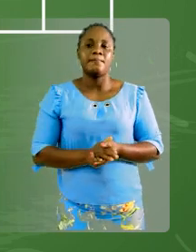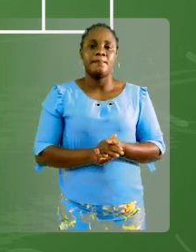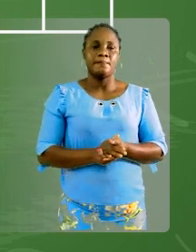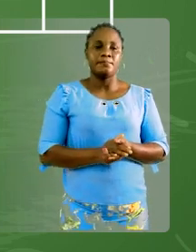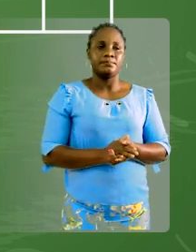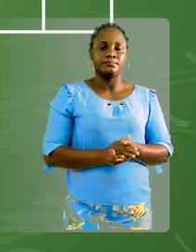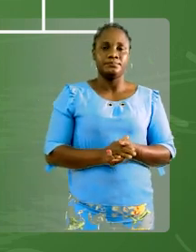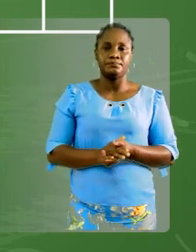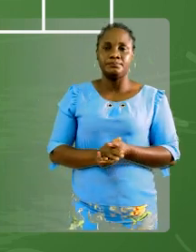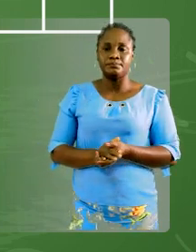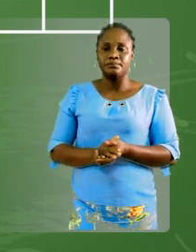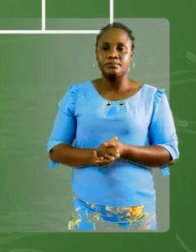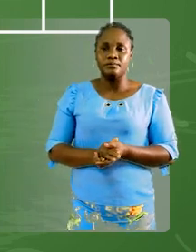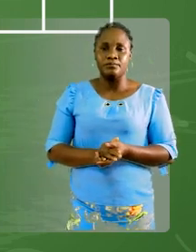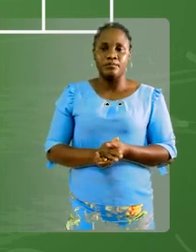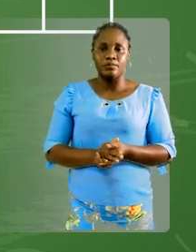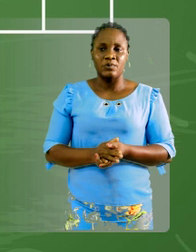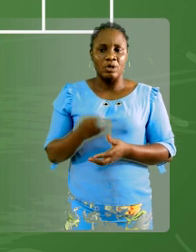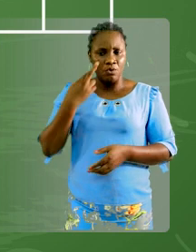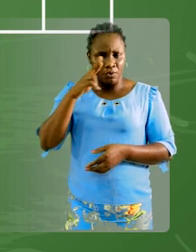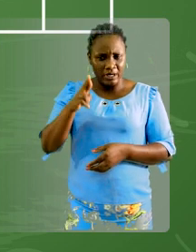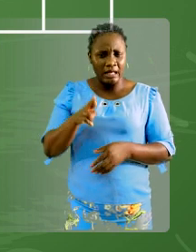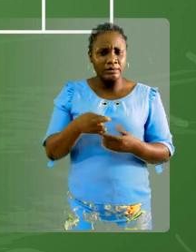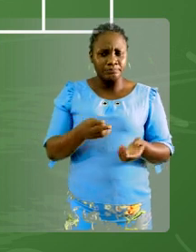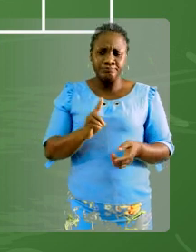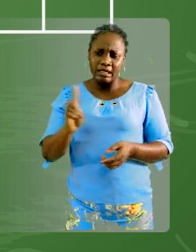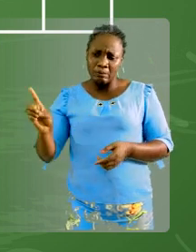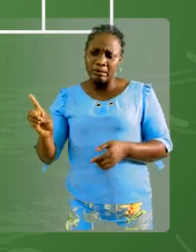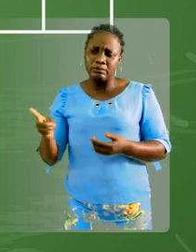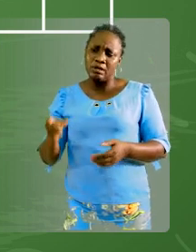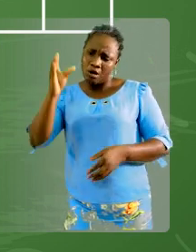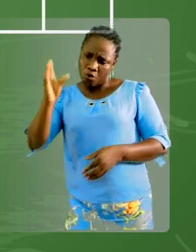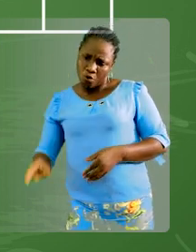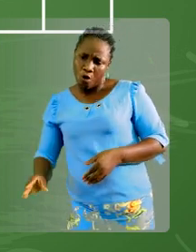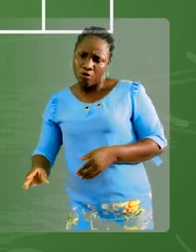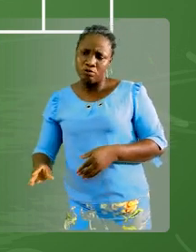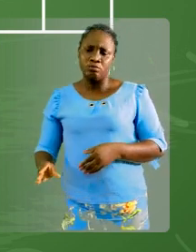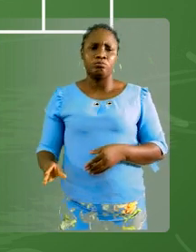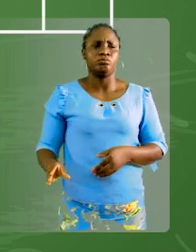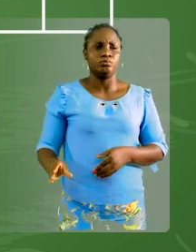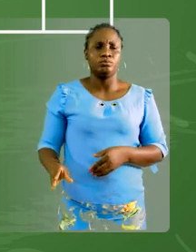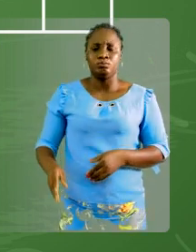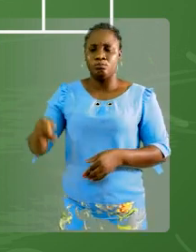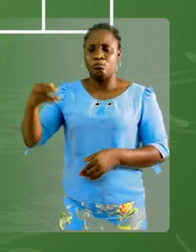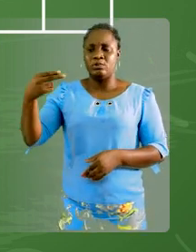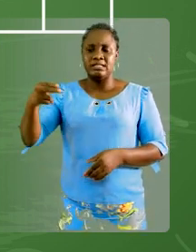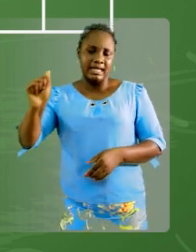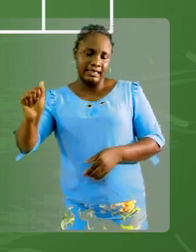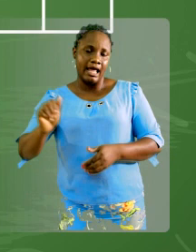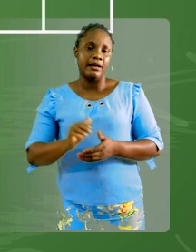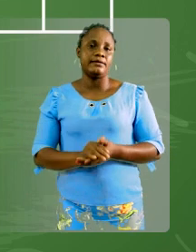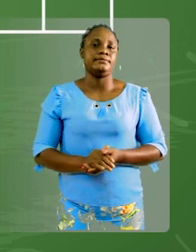Bien. Et on va regarder tout juste à droite. Il y la colonne des hectares.